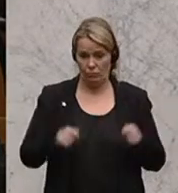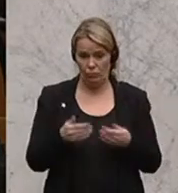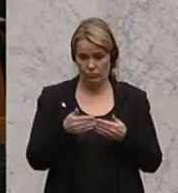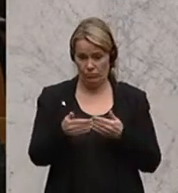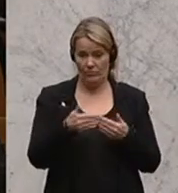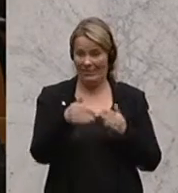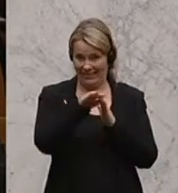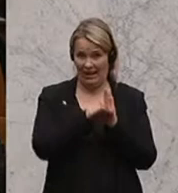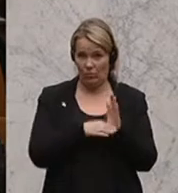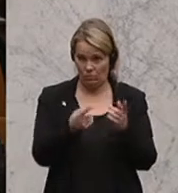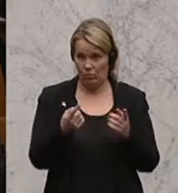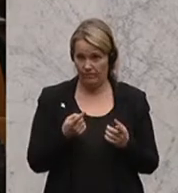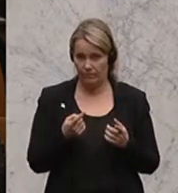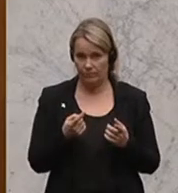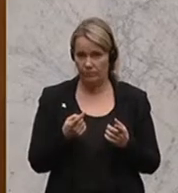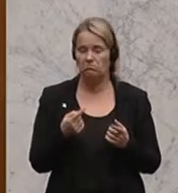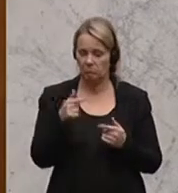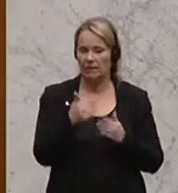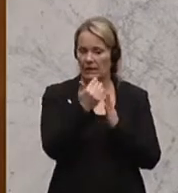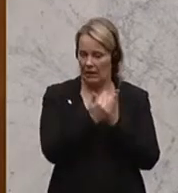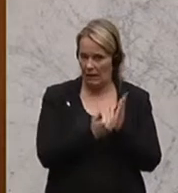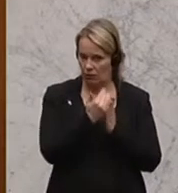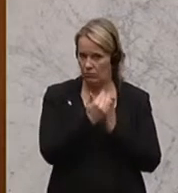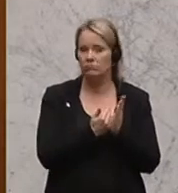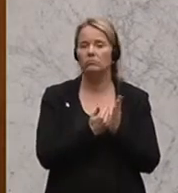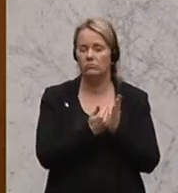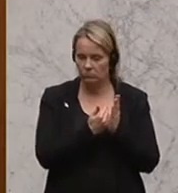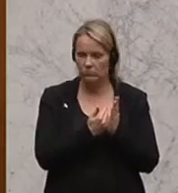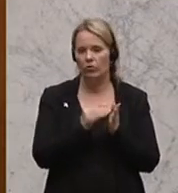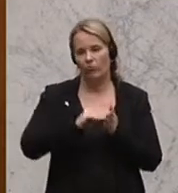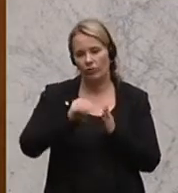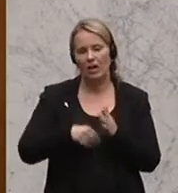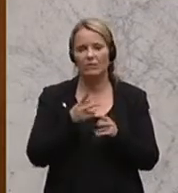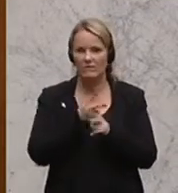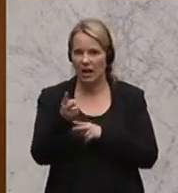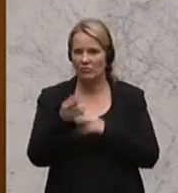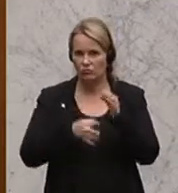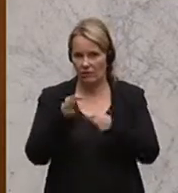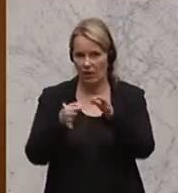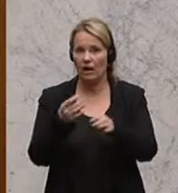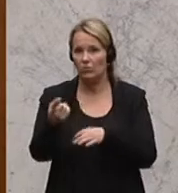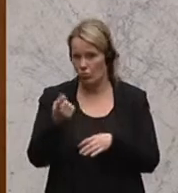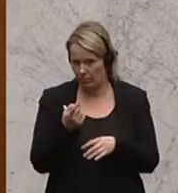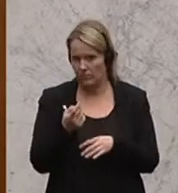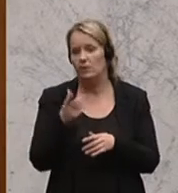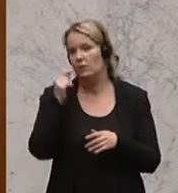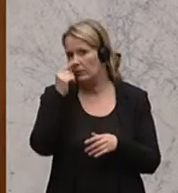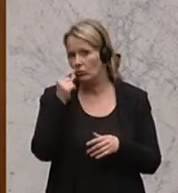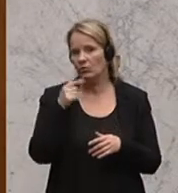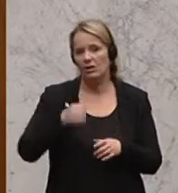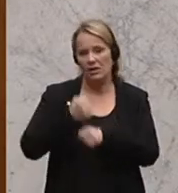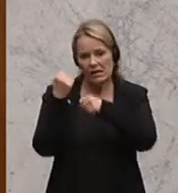anstehende Regelung anbelangt, ist es eine Regelung, die darauf Bezug nimmt, dass da ein Vertragsverletzungsverfahren bevorsteht. Im Endeffekt ist